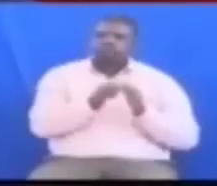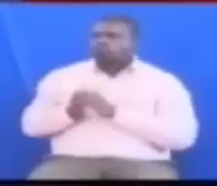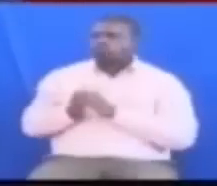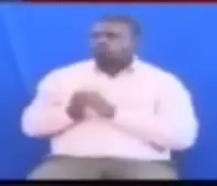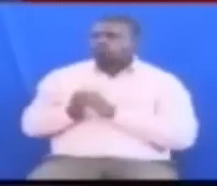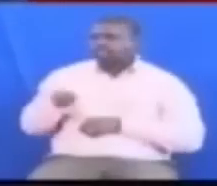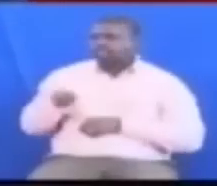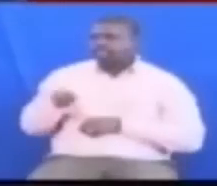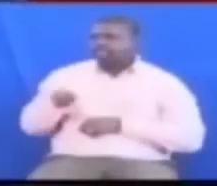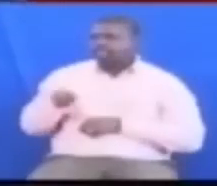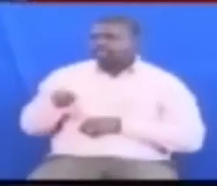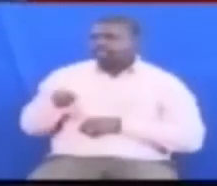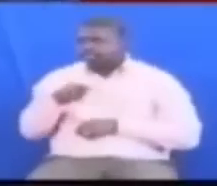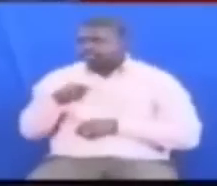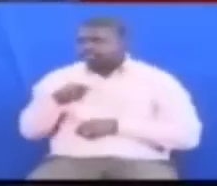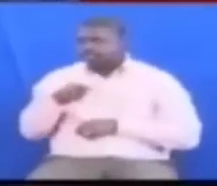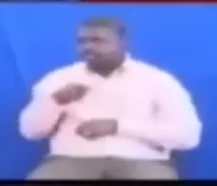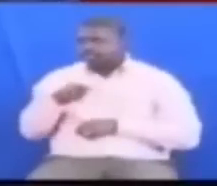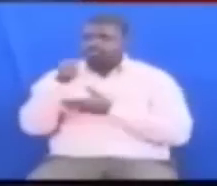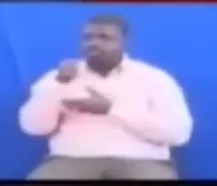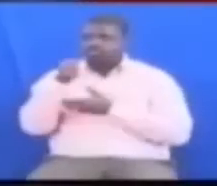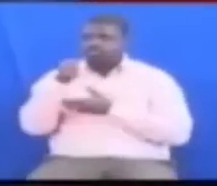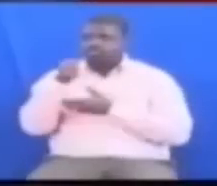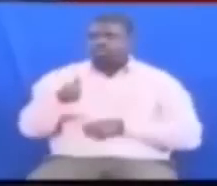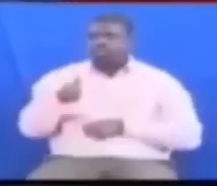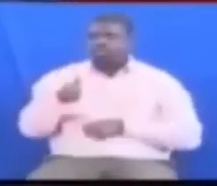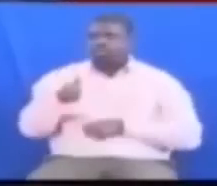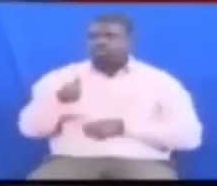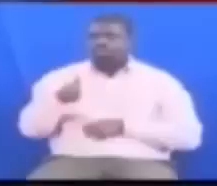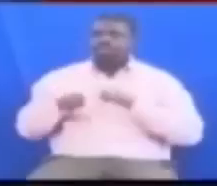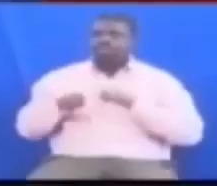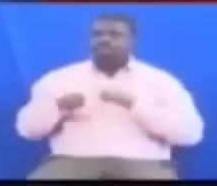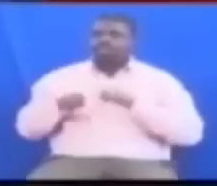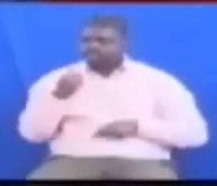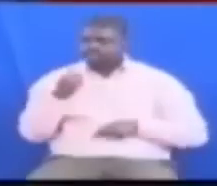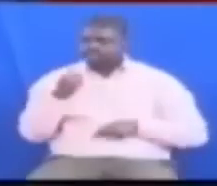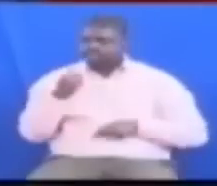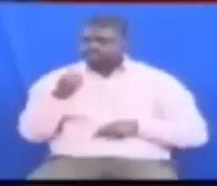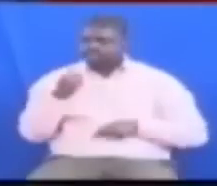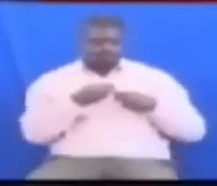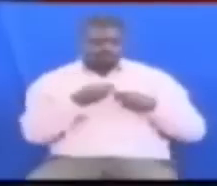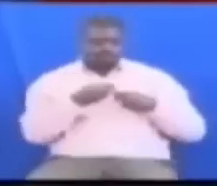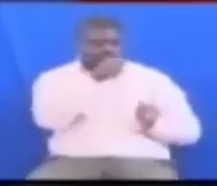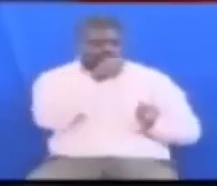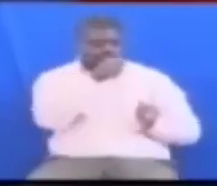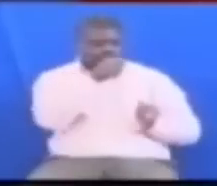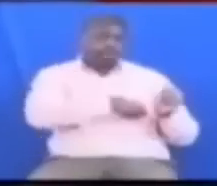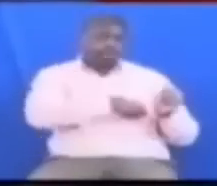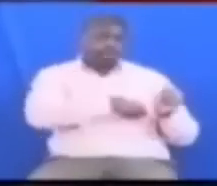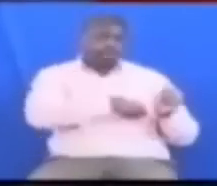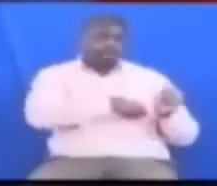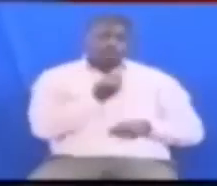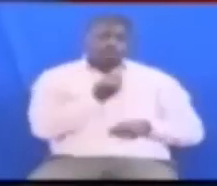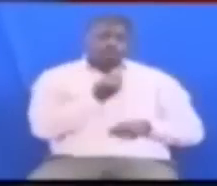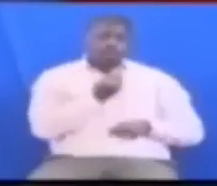ya tamisemi Kwa budget ya ambayo makajana tulipigiania sana Zikaletwa mtuwara bilioni shilinamoja Kwa